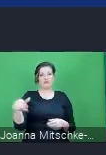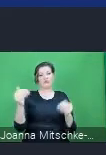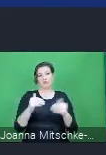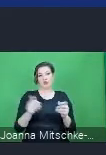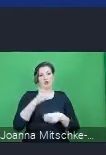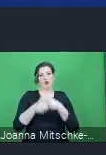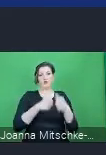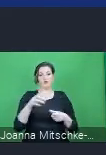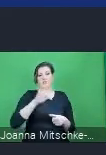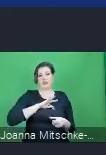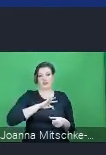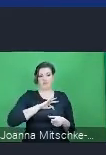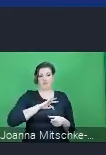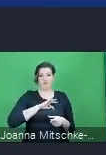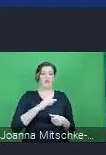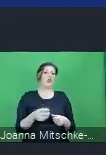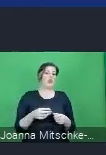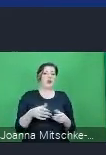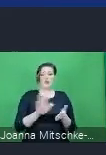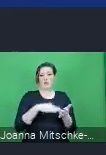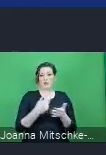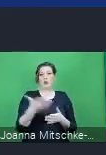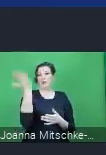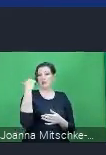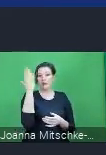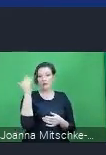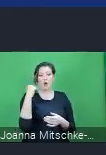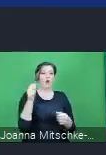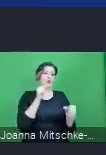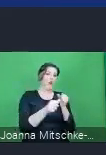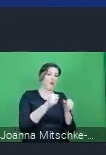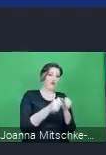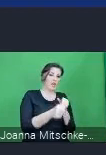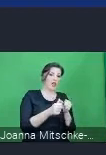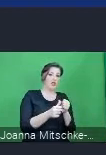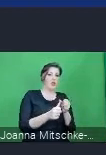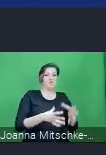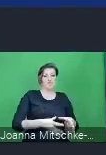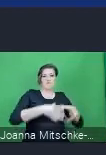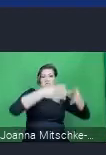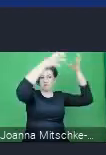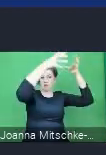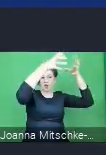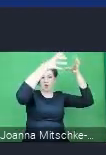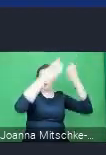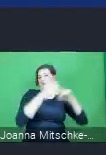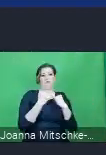przeglądu kominiarskiego, inwentaryzacja budynków. Przede wszystkim to także poprawa efektywności energetycznej budynków